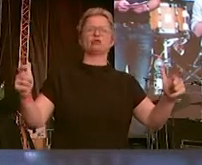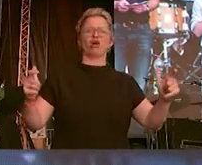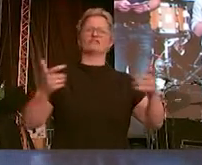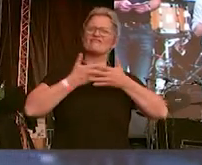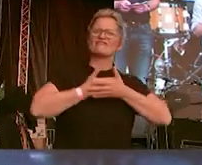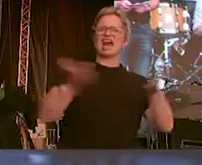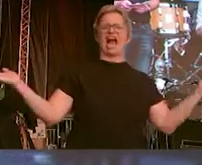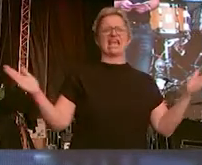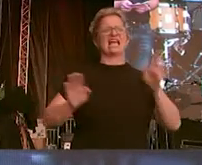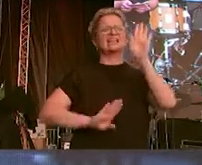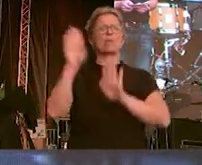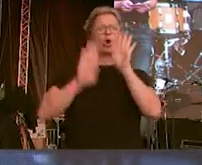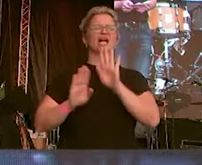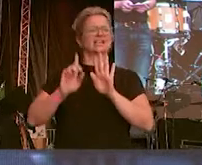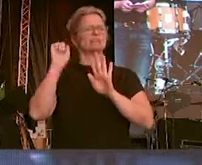Demokratie geht.